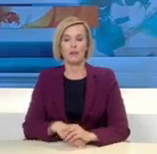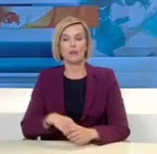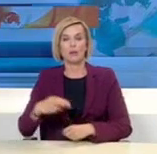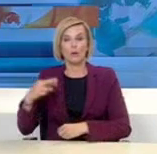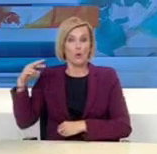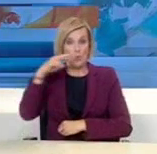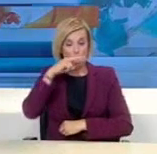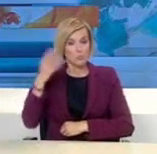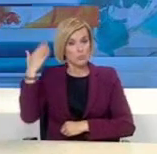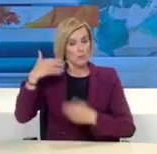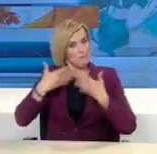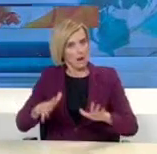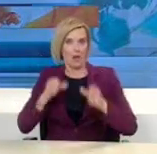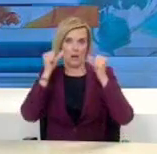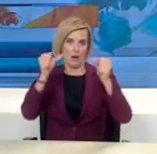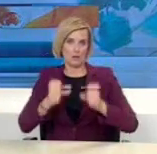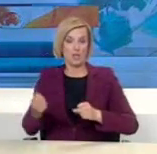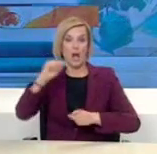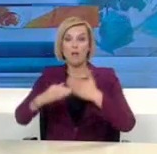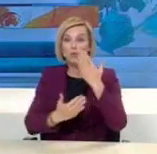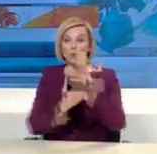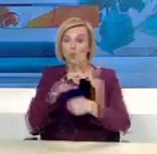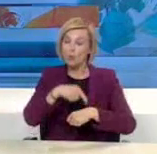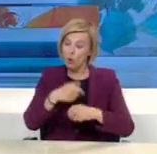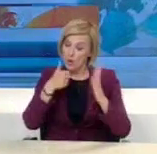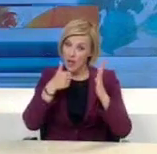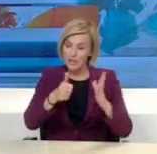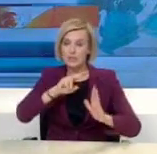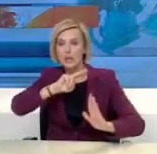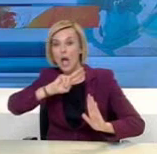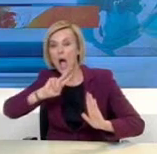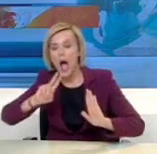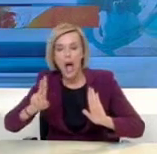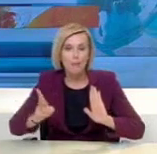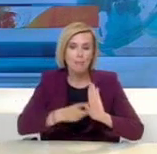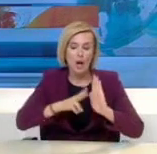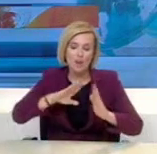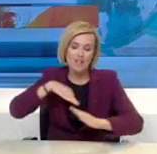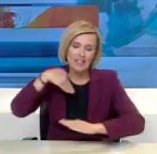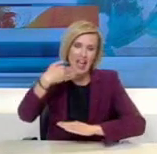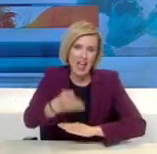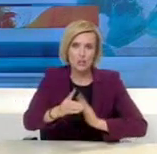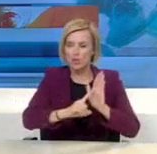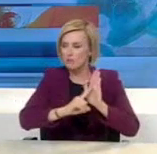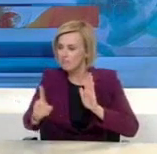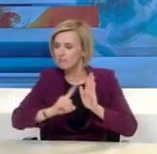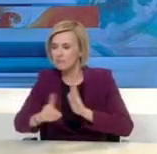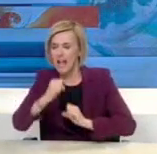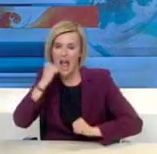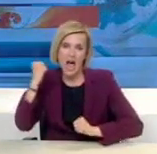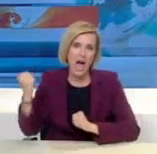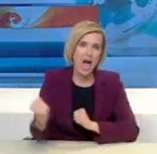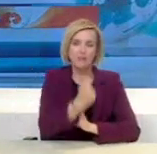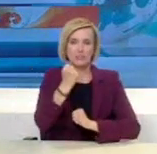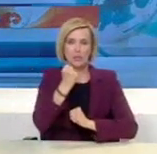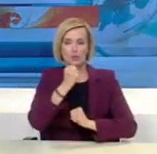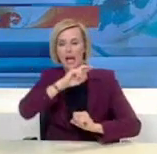Το πρωί της Δευτέρας 23 Μαρτίου τίθεται σε ισχύ απαγόρευση κάθε άσκοπης μετακίνησης πολιτών δηλαδή ο αυστηρός περιορισμός κυκλοφορίας